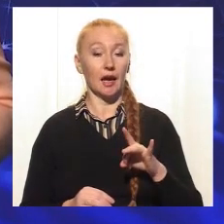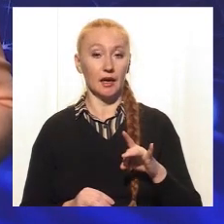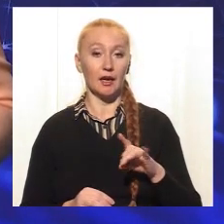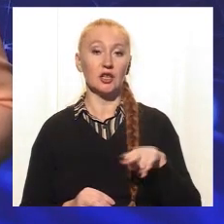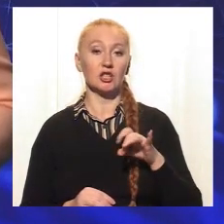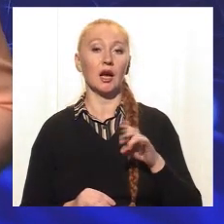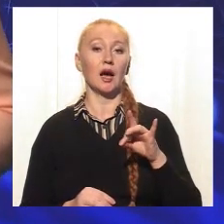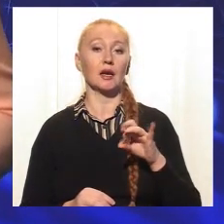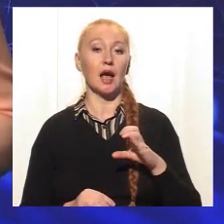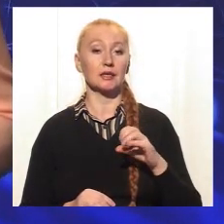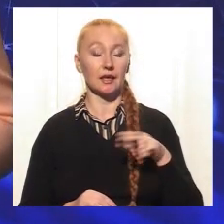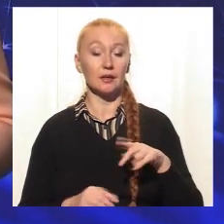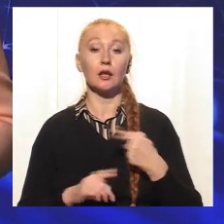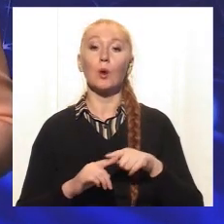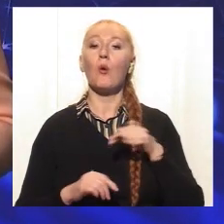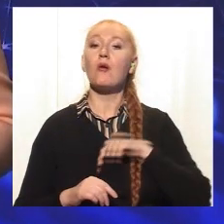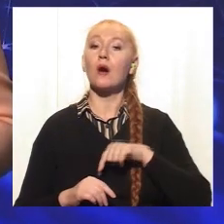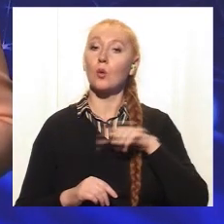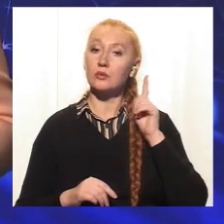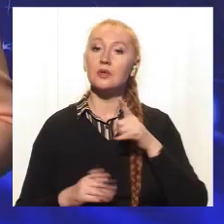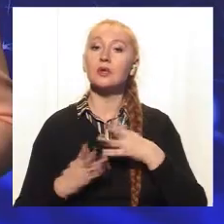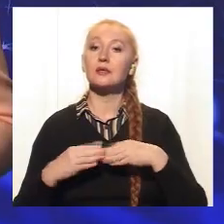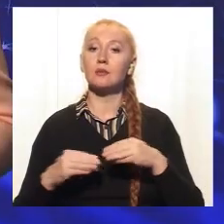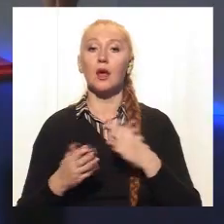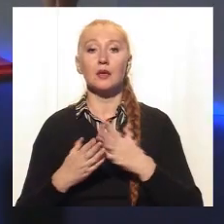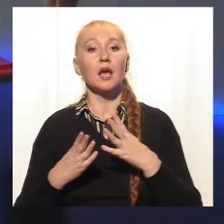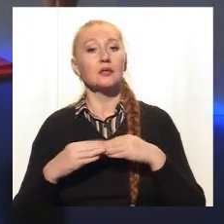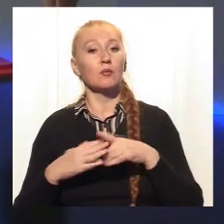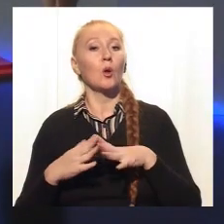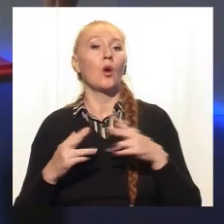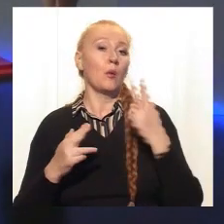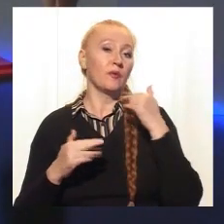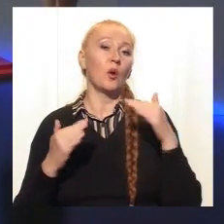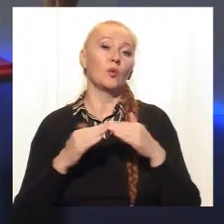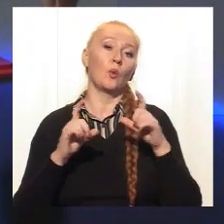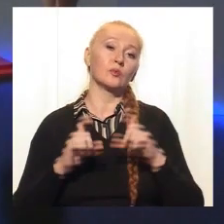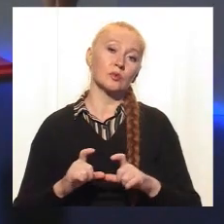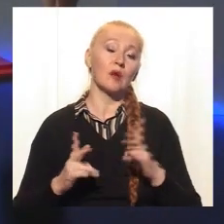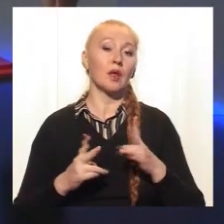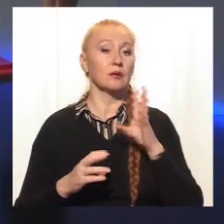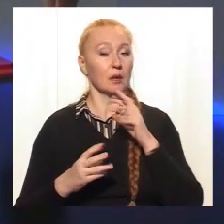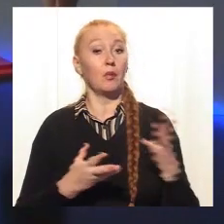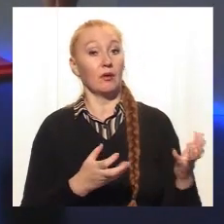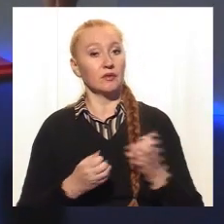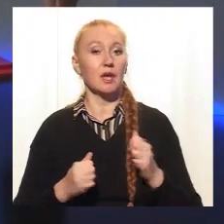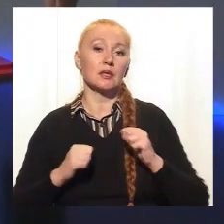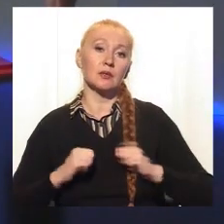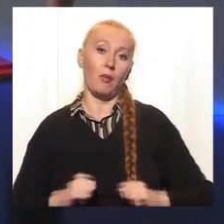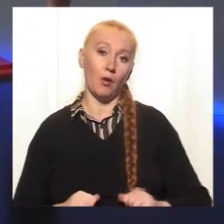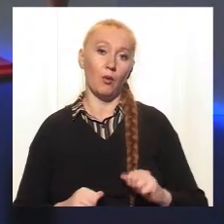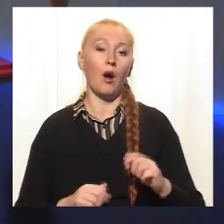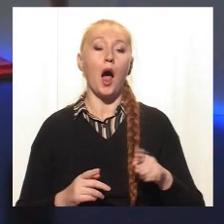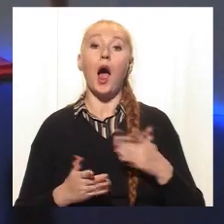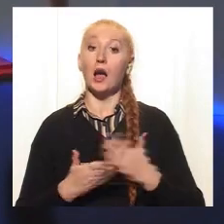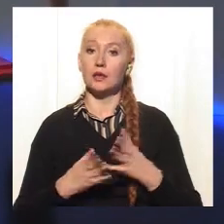Тут треба учитувати ще і темперамент самої сім'ї. Є сім'ї, які домосєди, треба брати собаку більш спокійну. Є сім'ї,